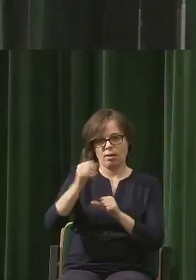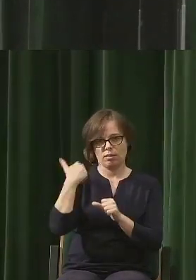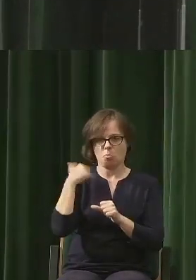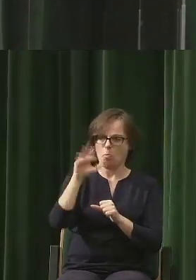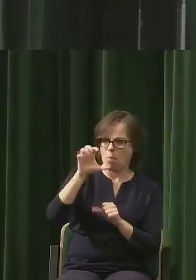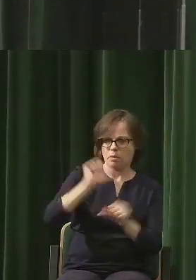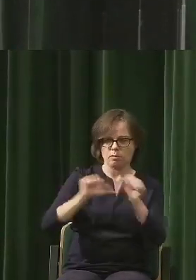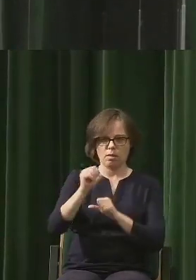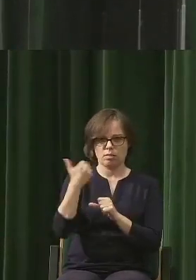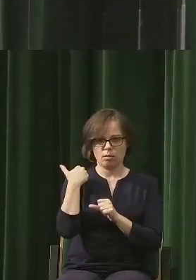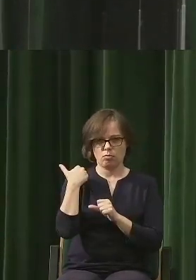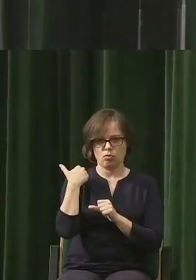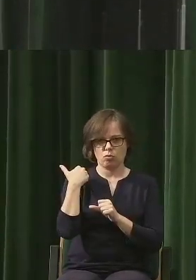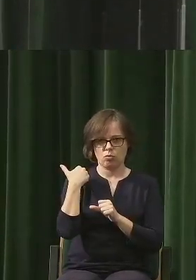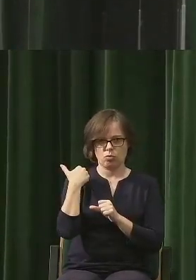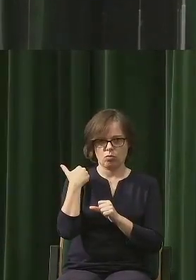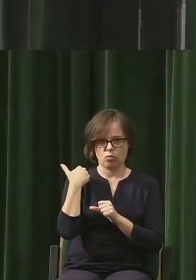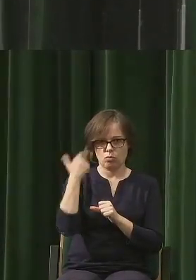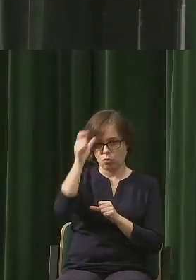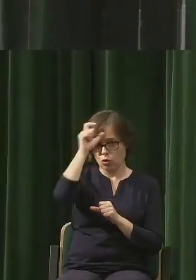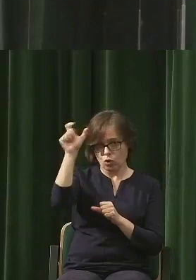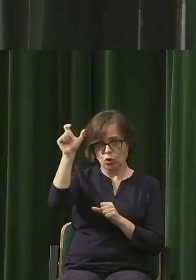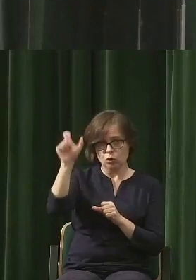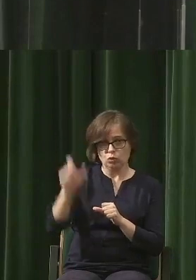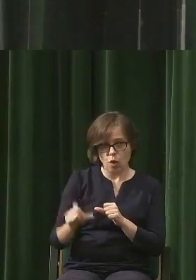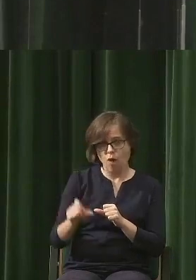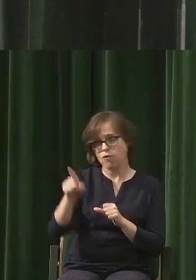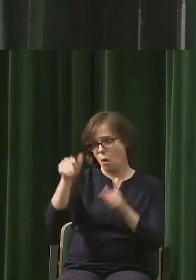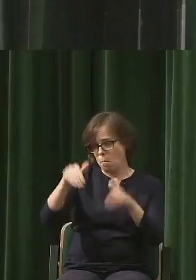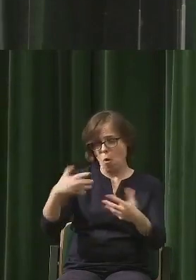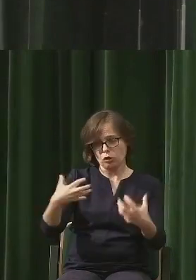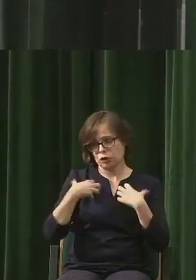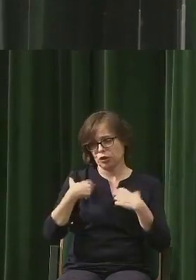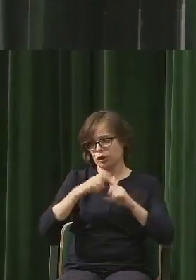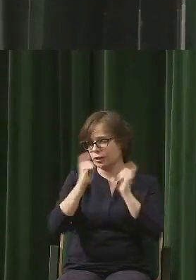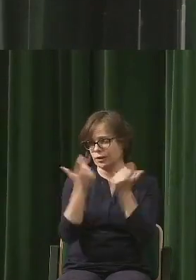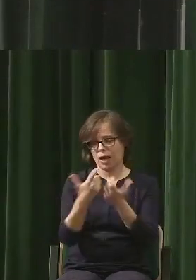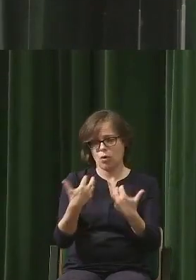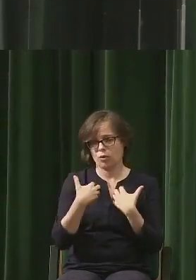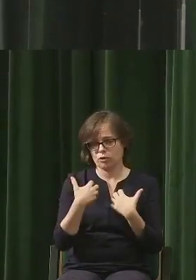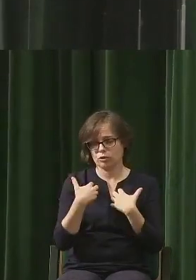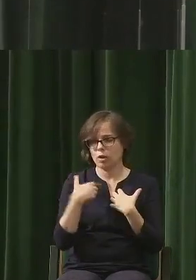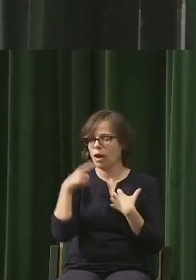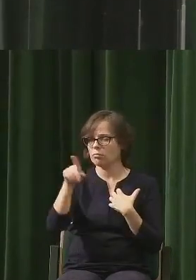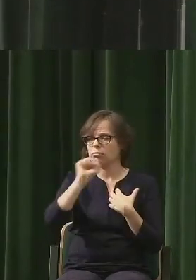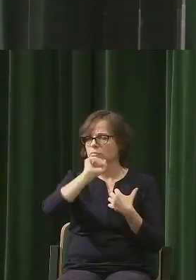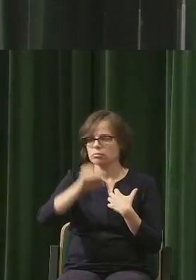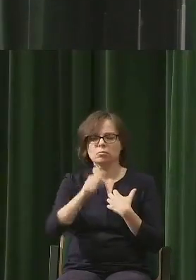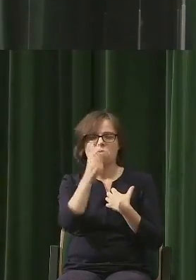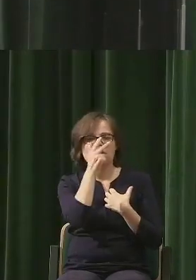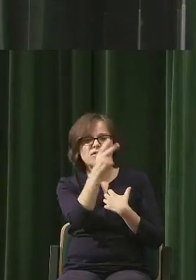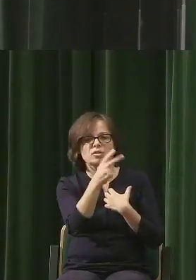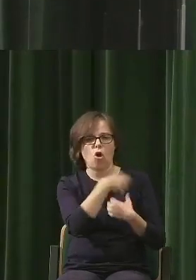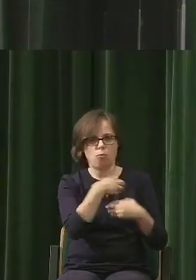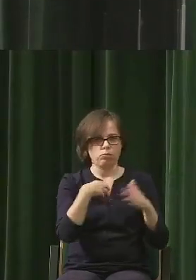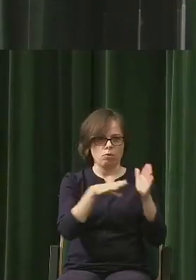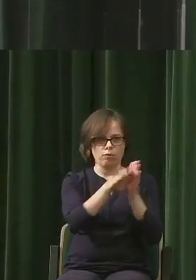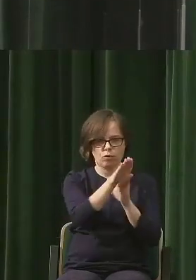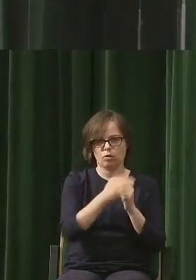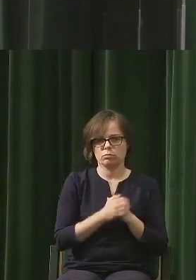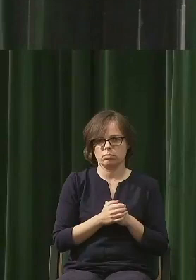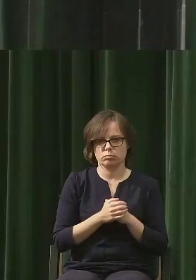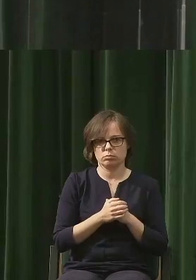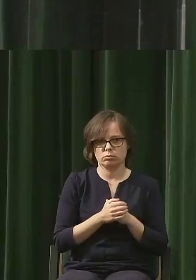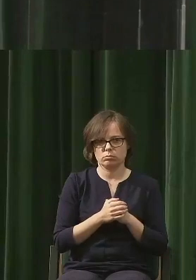500, człowiek całe życie mógł przeżyć i nie widział żadnego wzrostu gospodarczego, żadnego